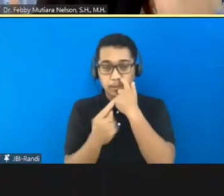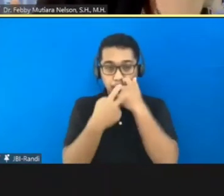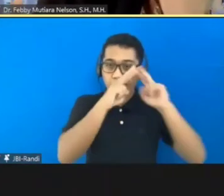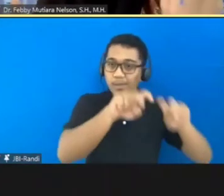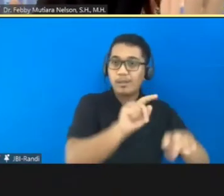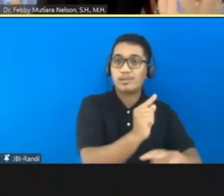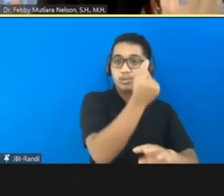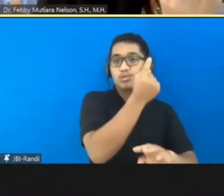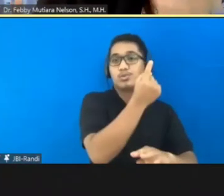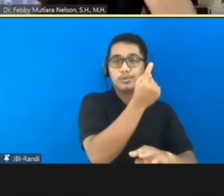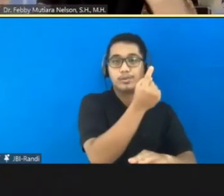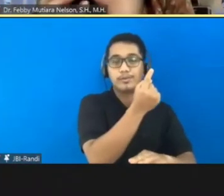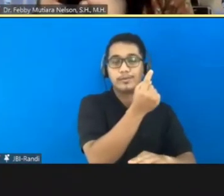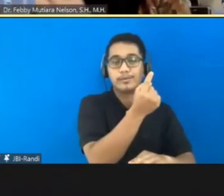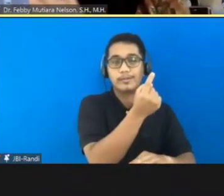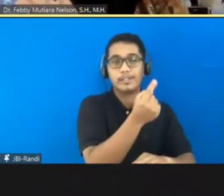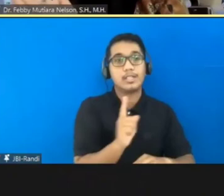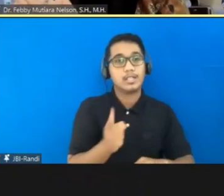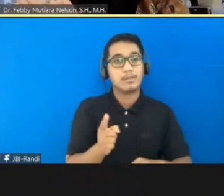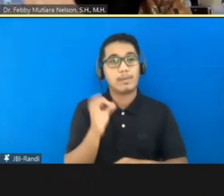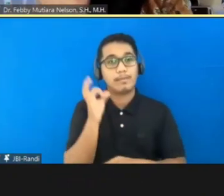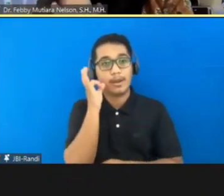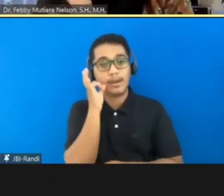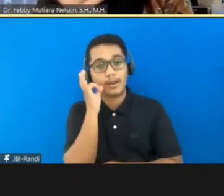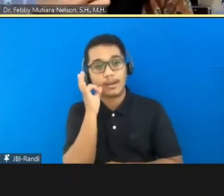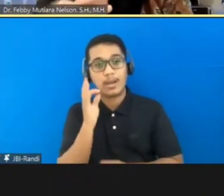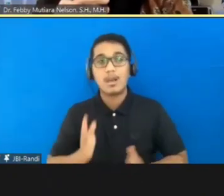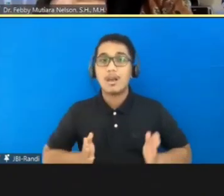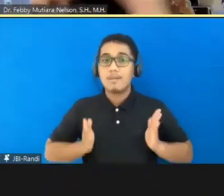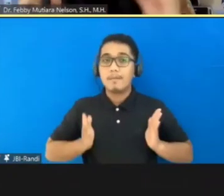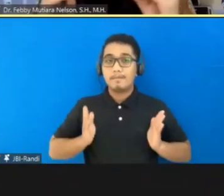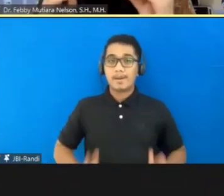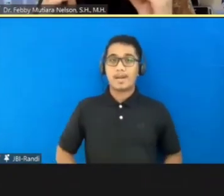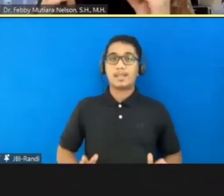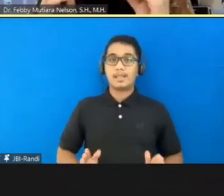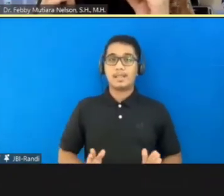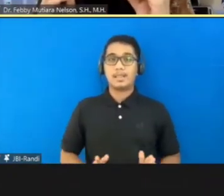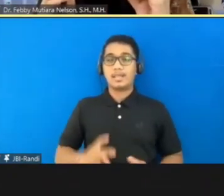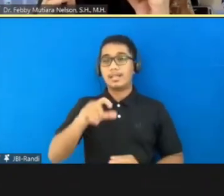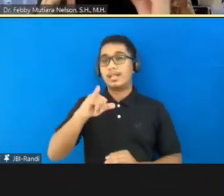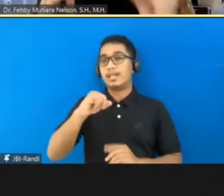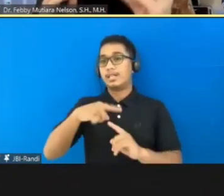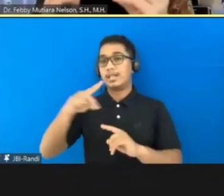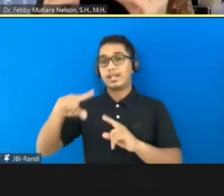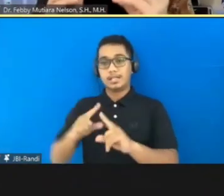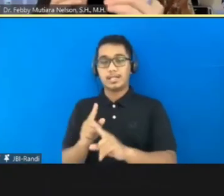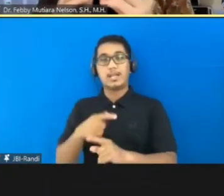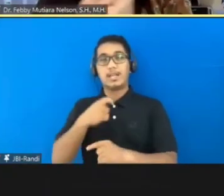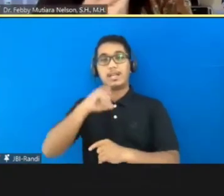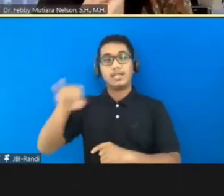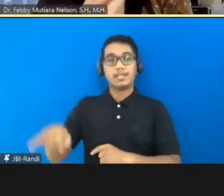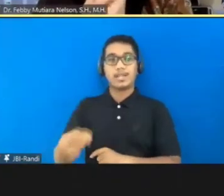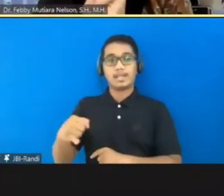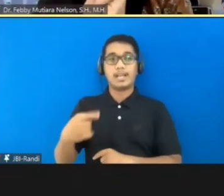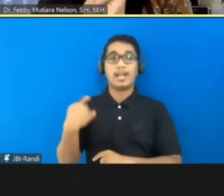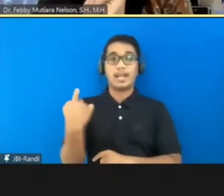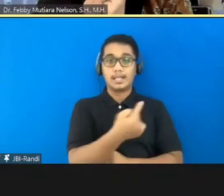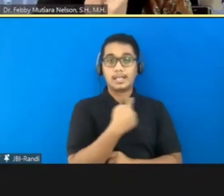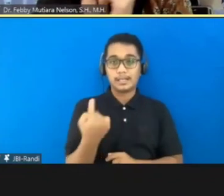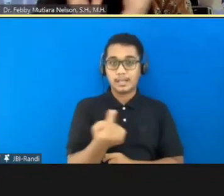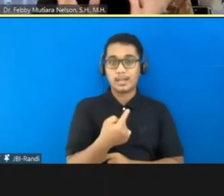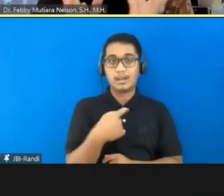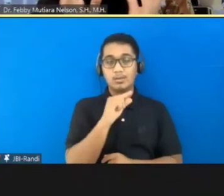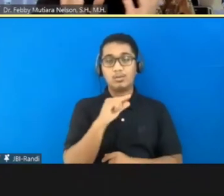pendahuluan baiknya di sana. Karena mohon maaf peranan citra dari kejaksaan kita. Misalnya kita berikan